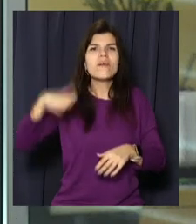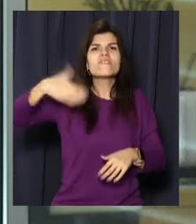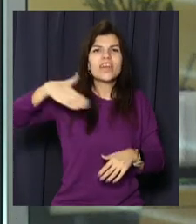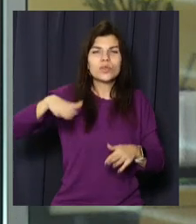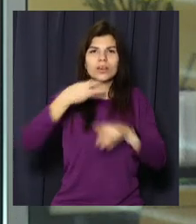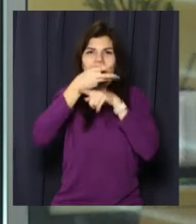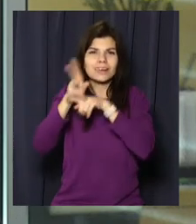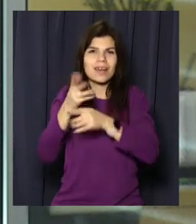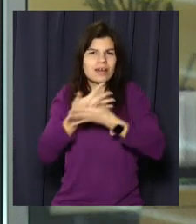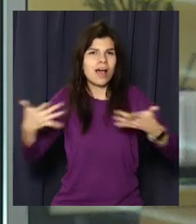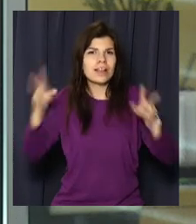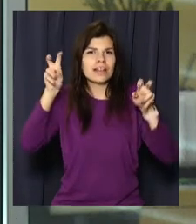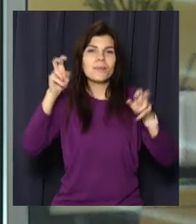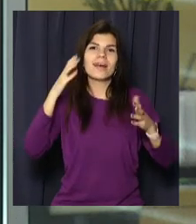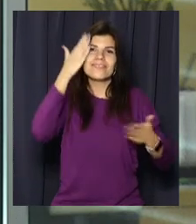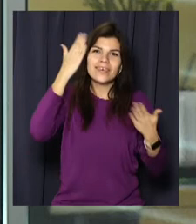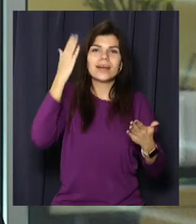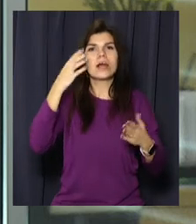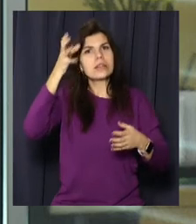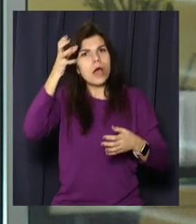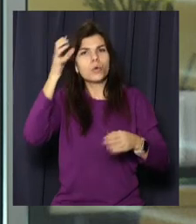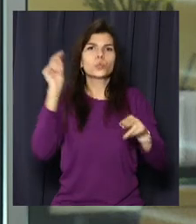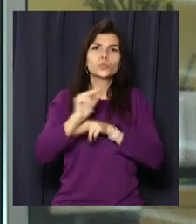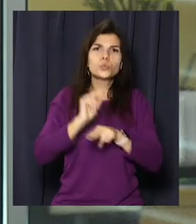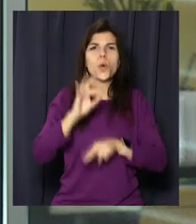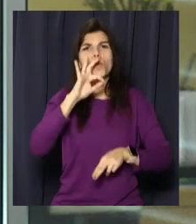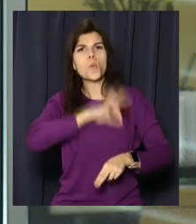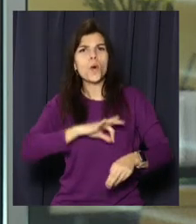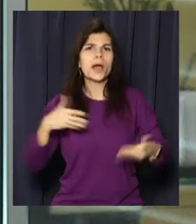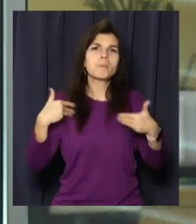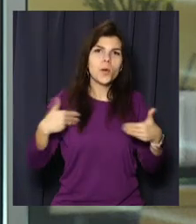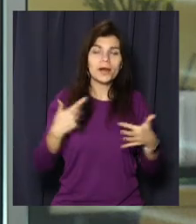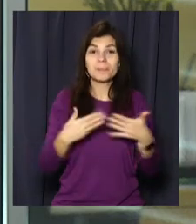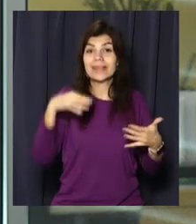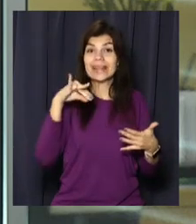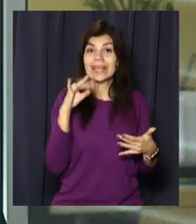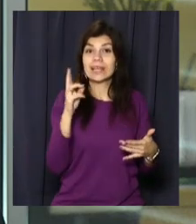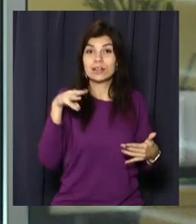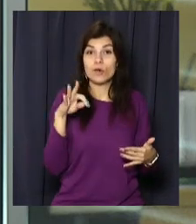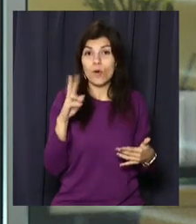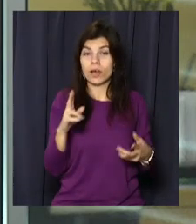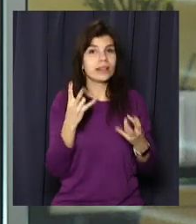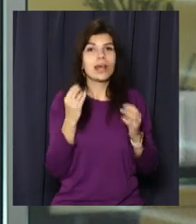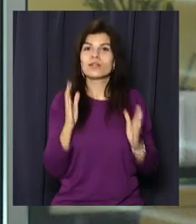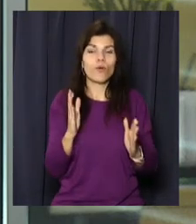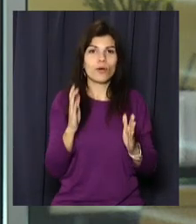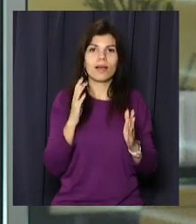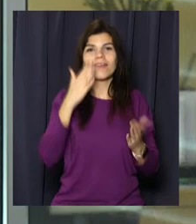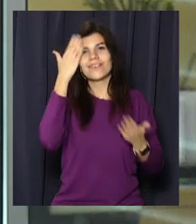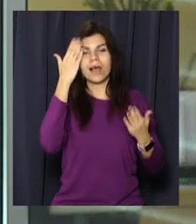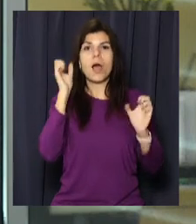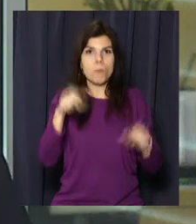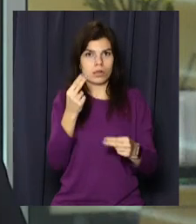теми – від розважальних до наукових. Експерти запевняють, ТікТок не лише для забавок. Там можна заробляти реальні